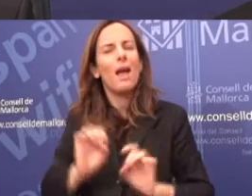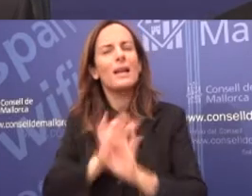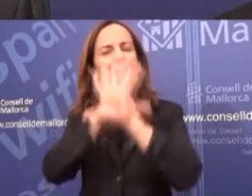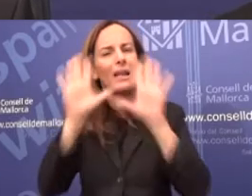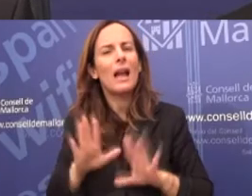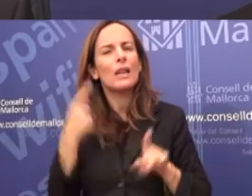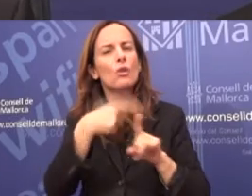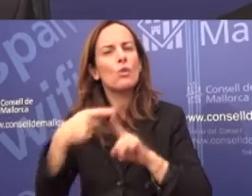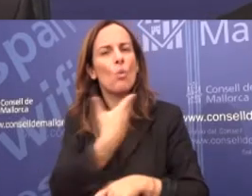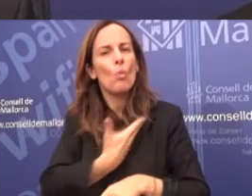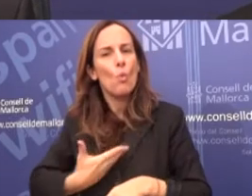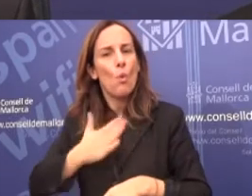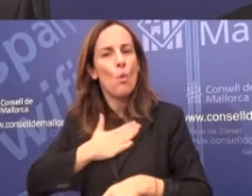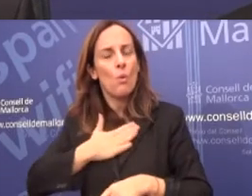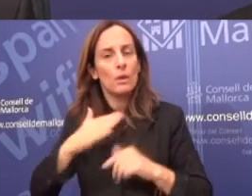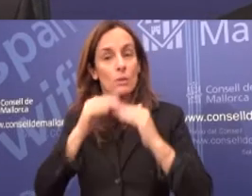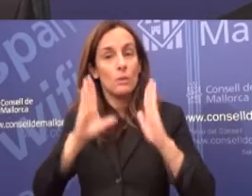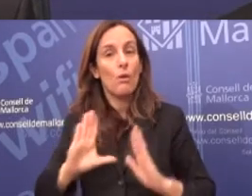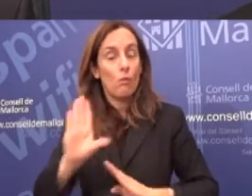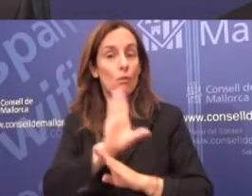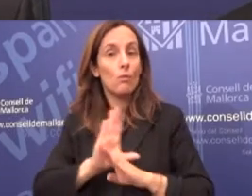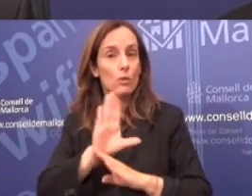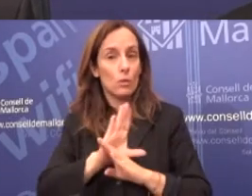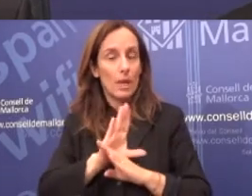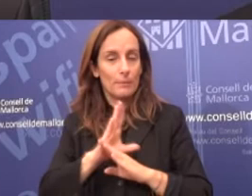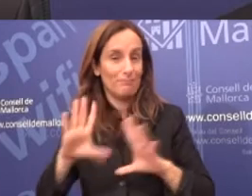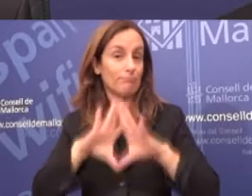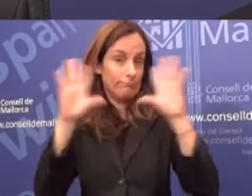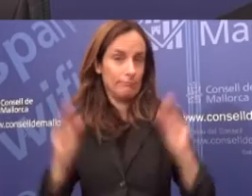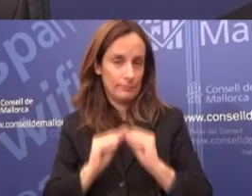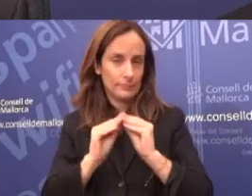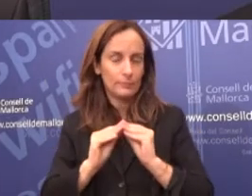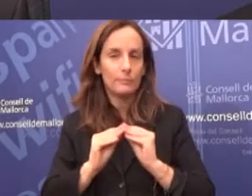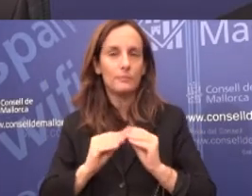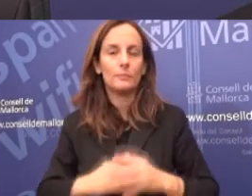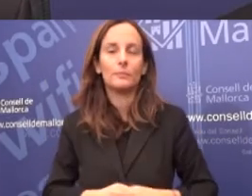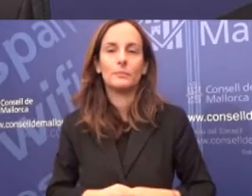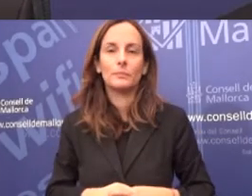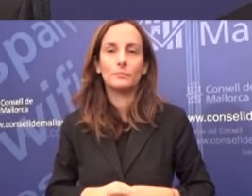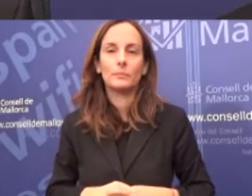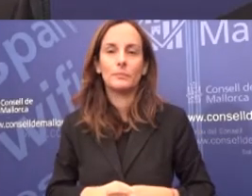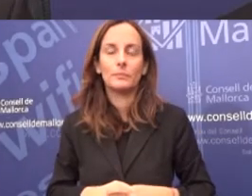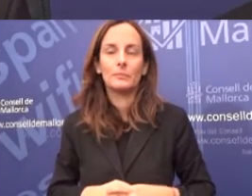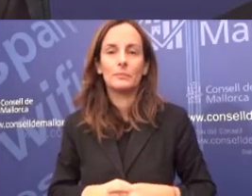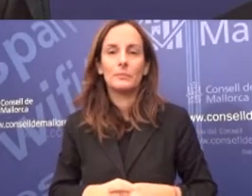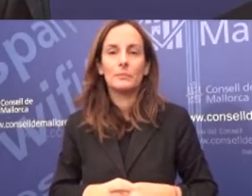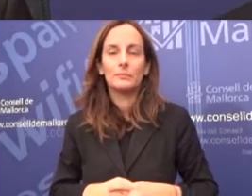fidedigna, en els comptes del Consell, del que representen els actius del Consell.